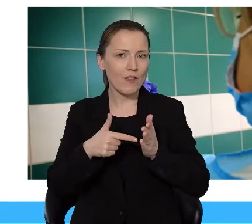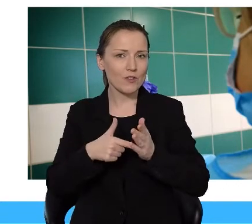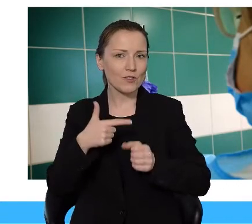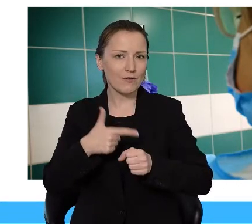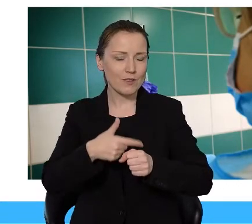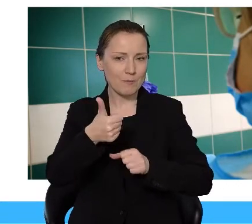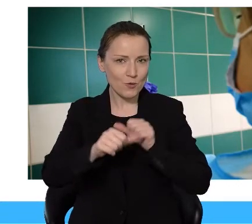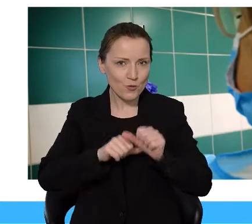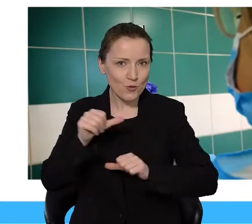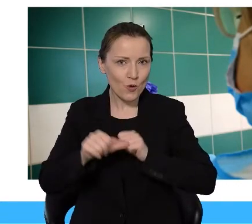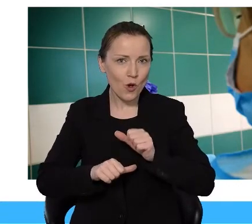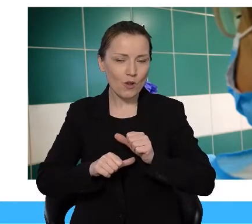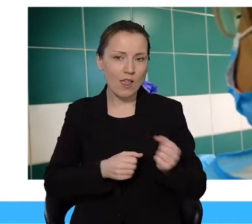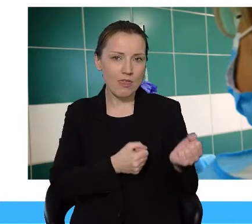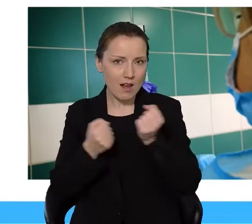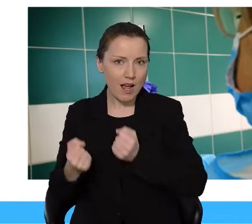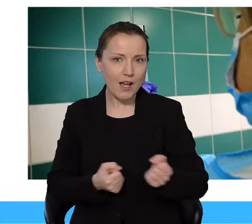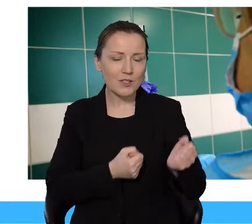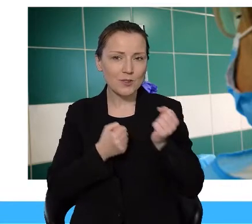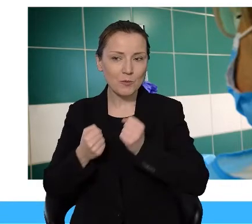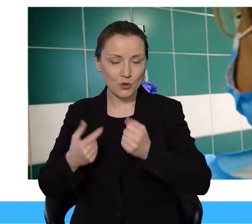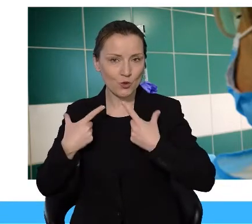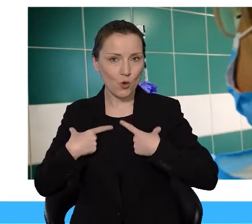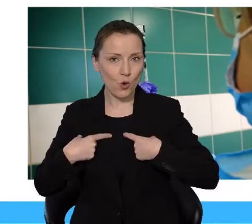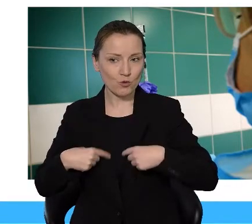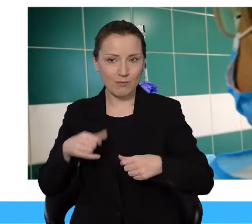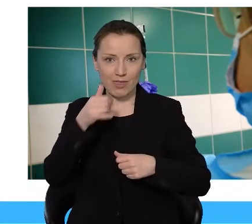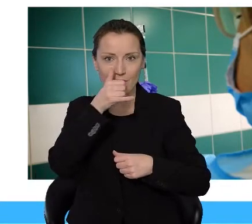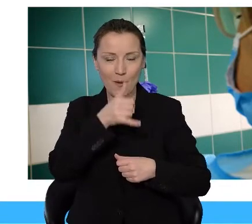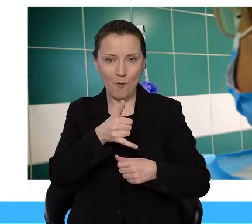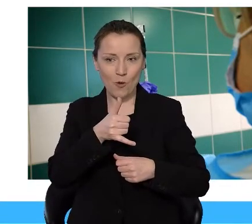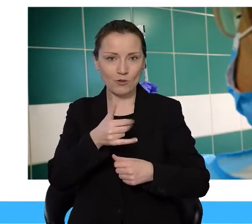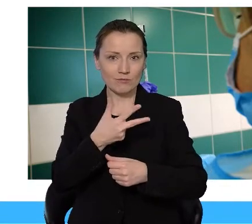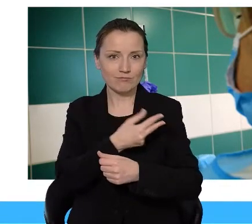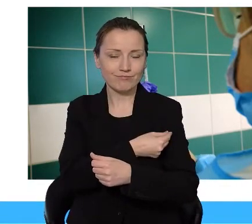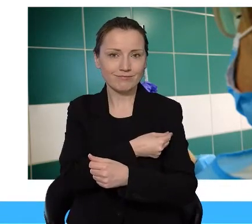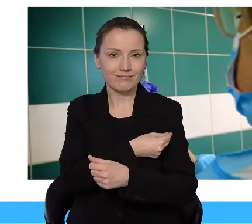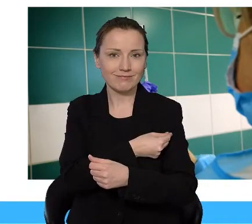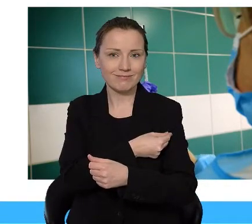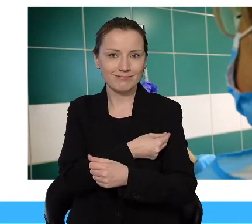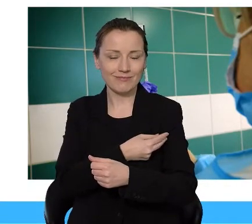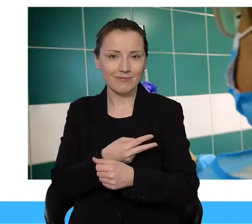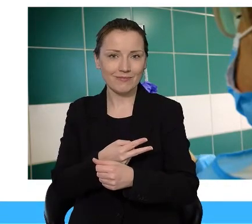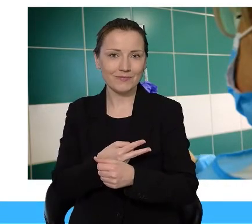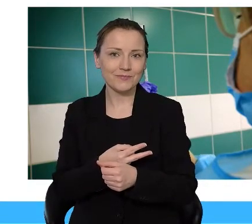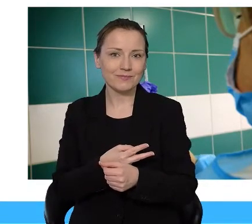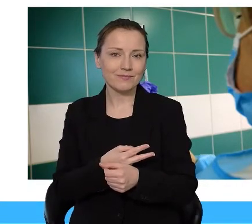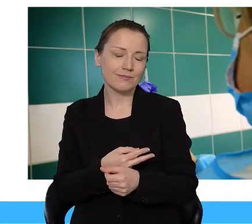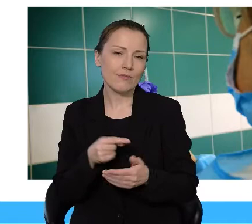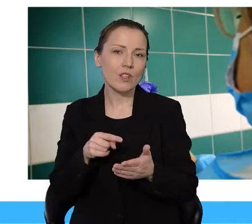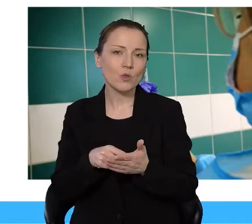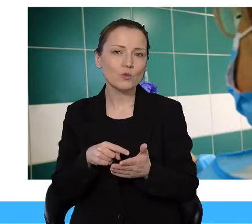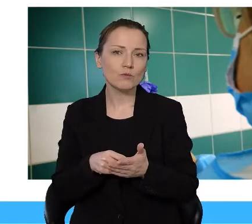transport na osób, które nie mogą samodzielnie dojechać na szczepienia i tutaj